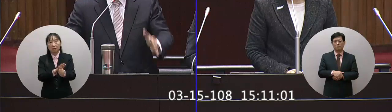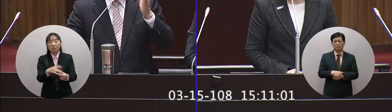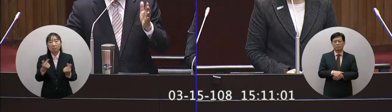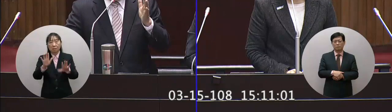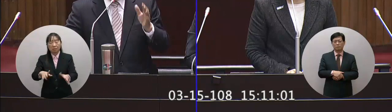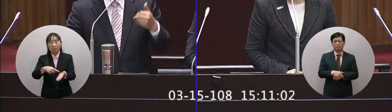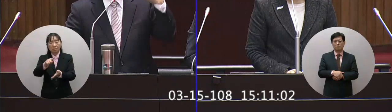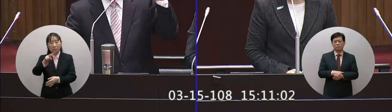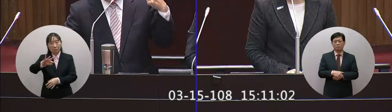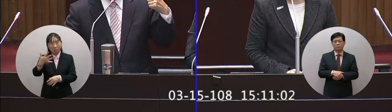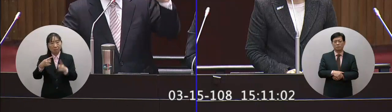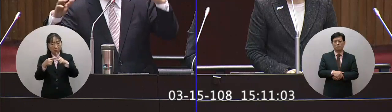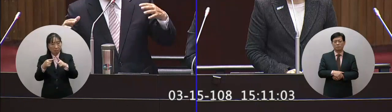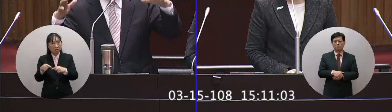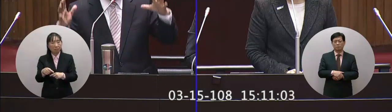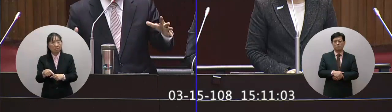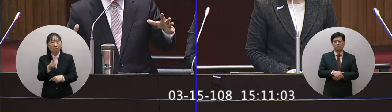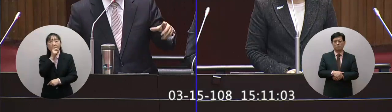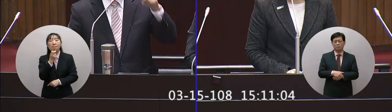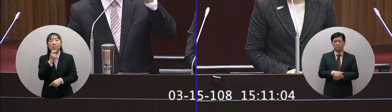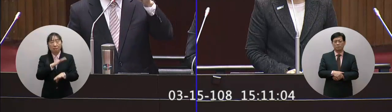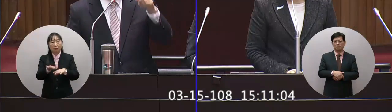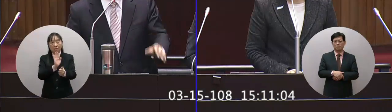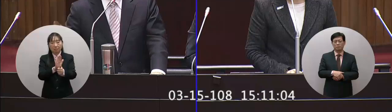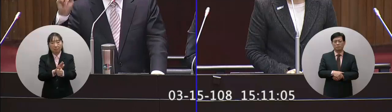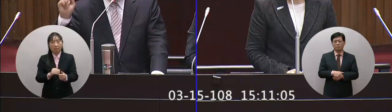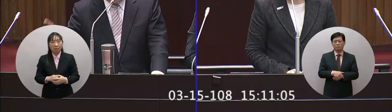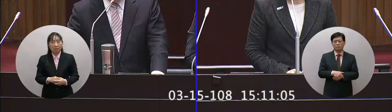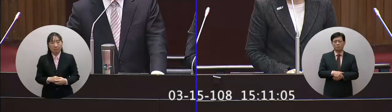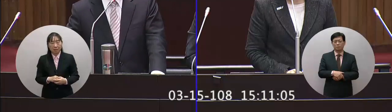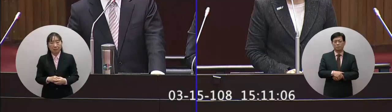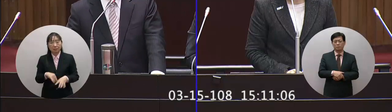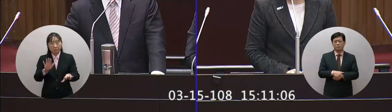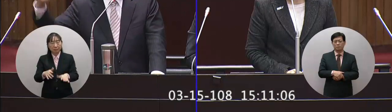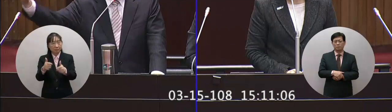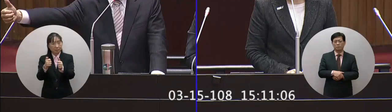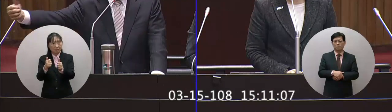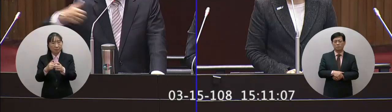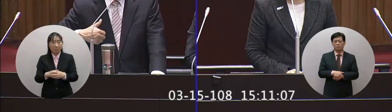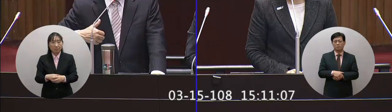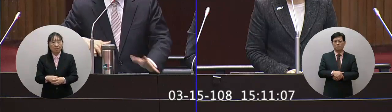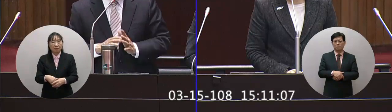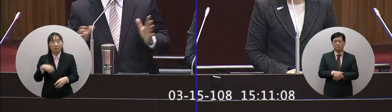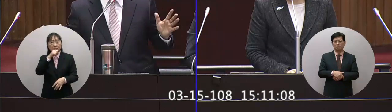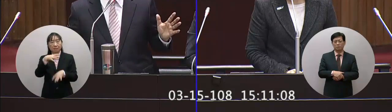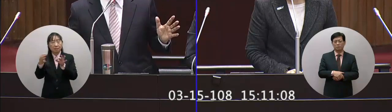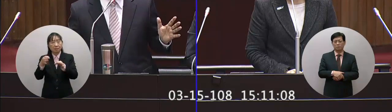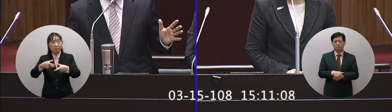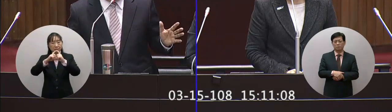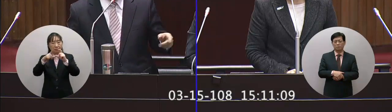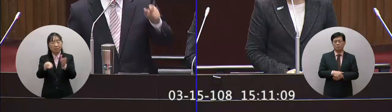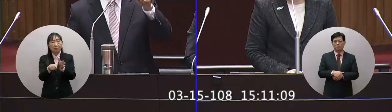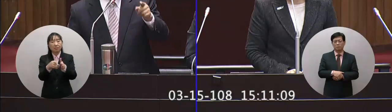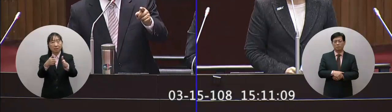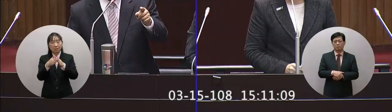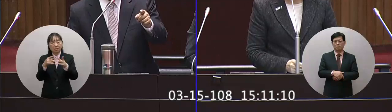員工就由我們中央協助現在很感謝我們台商回流正需要大